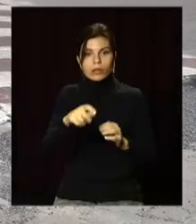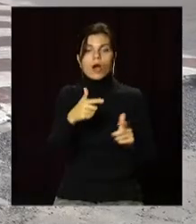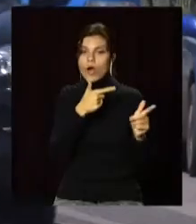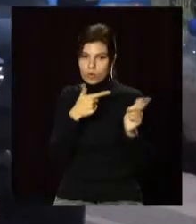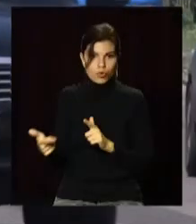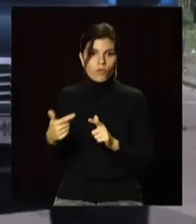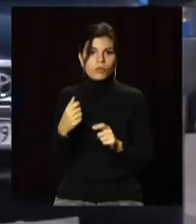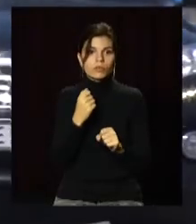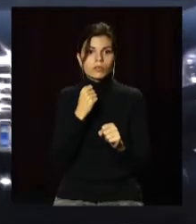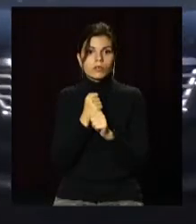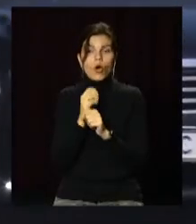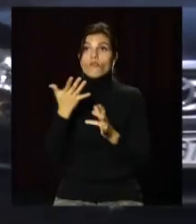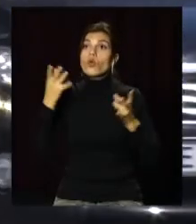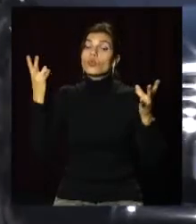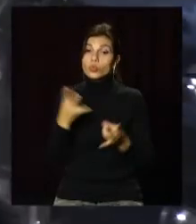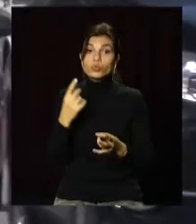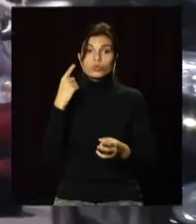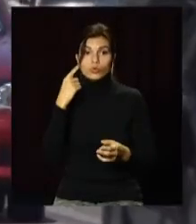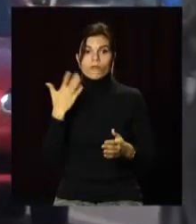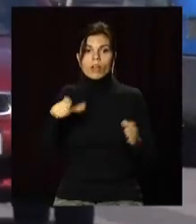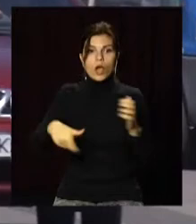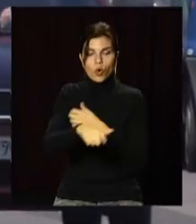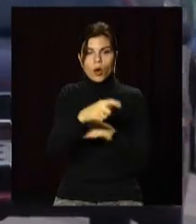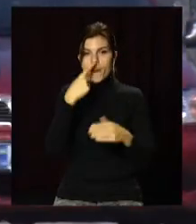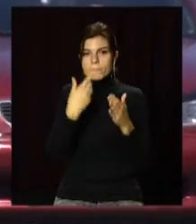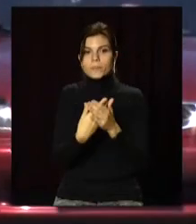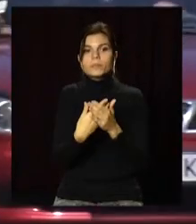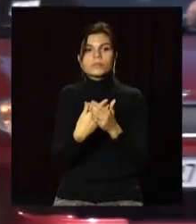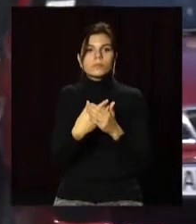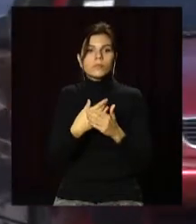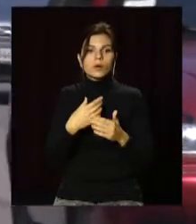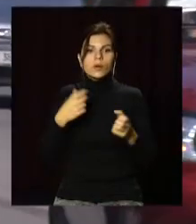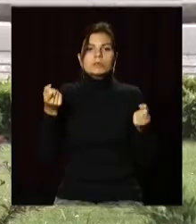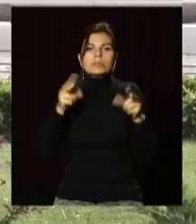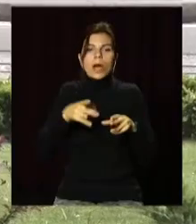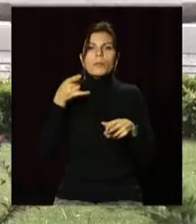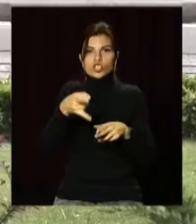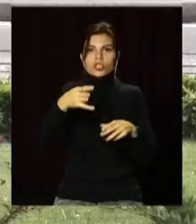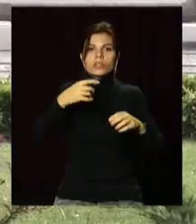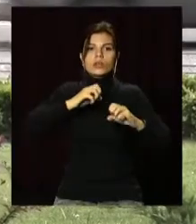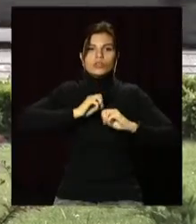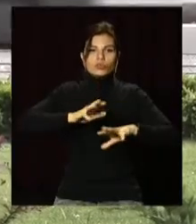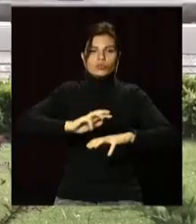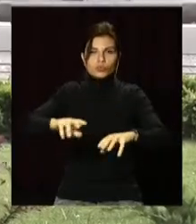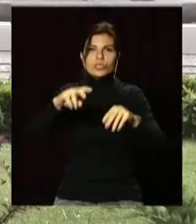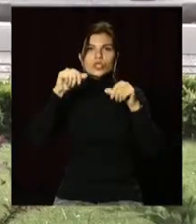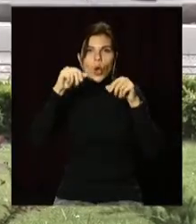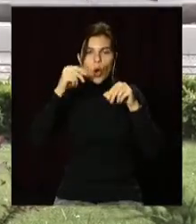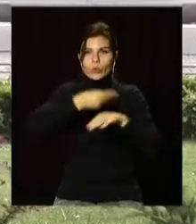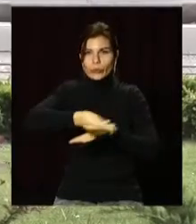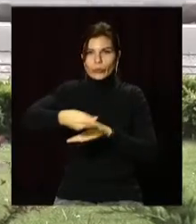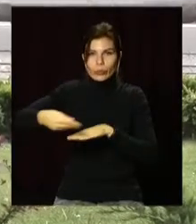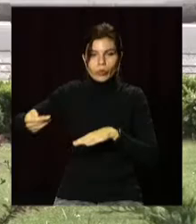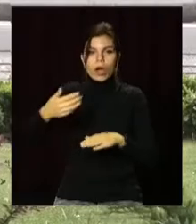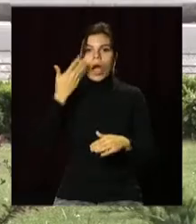спецмашини. За першої необхідності на дороги вийдуть майже півсотні одиниць прибиральної техніки. Паливом і піщано-сольовою суміші для